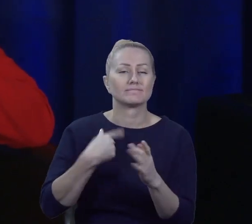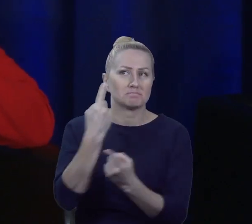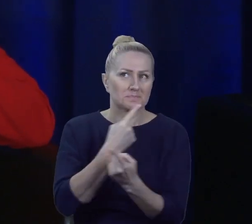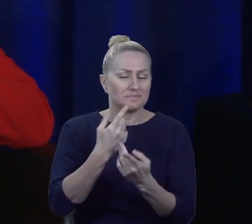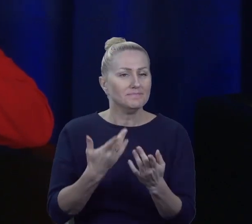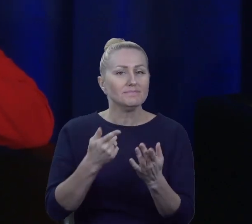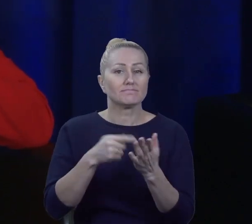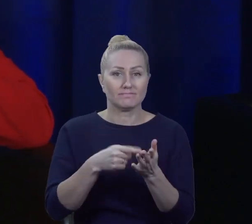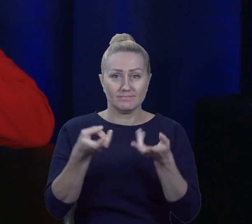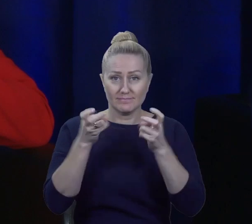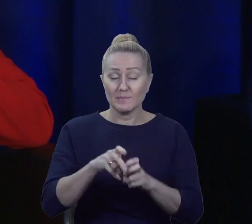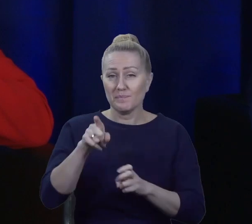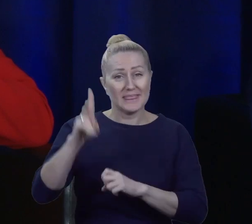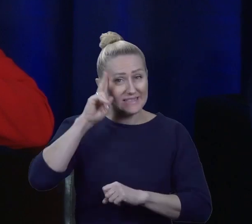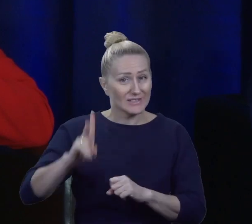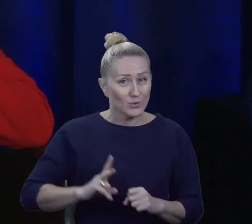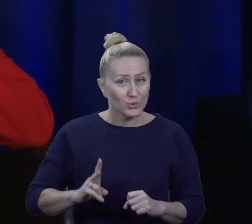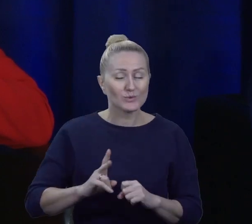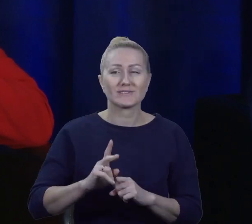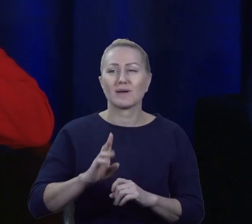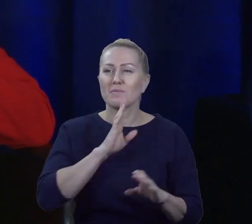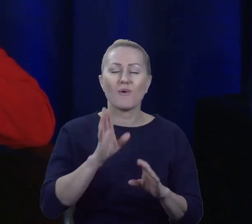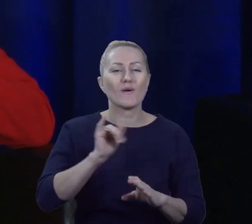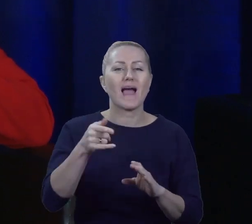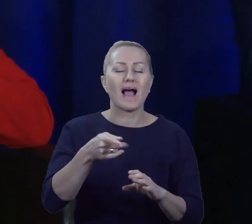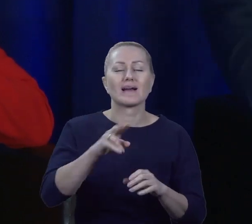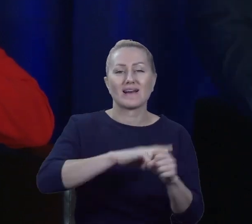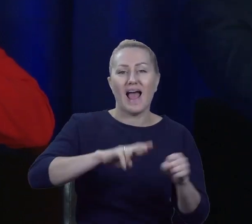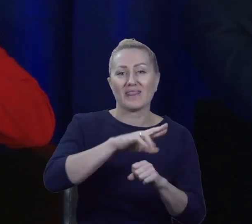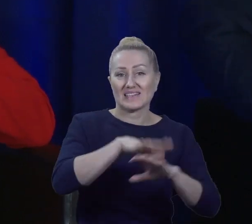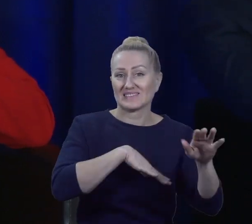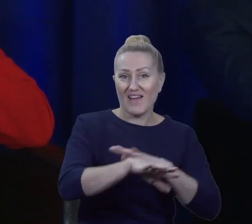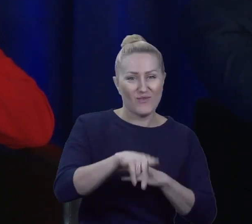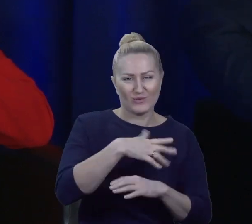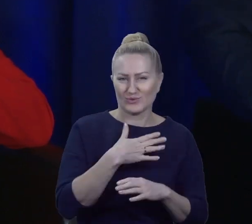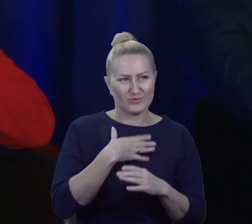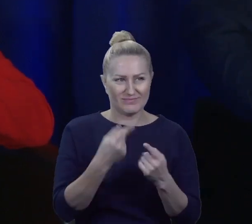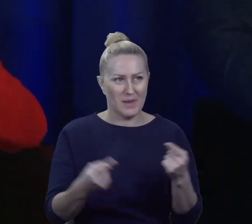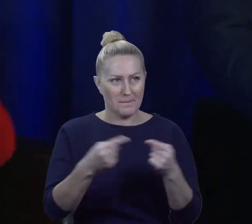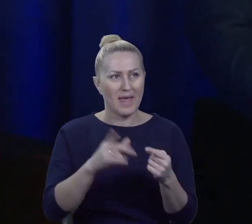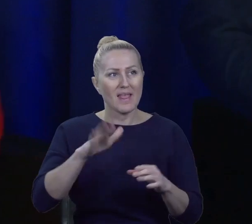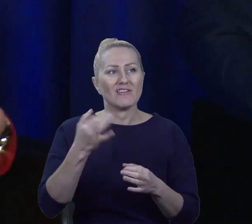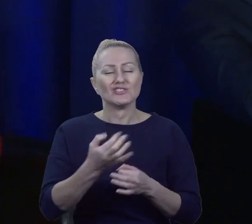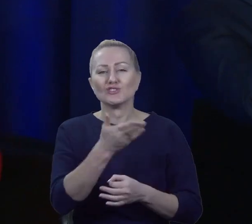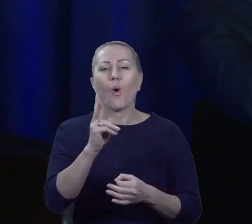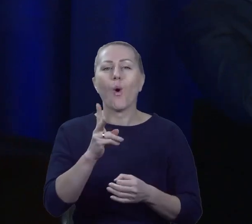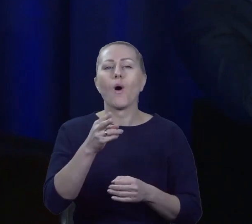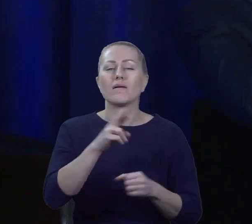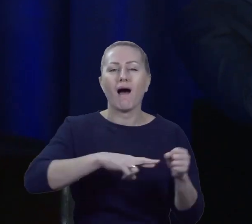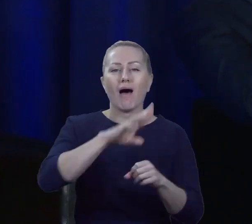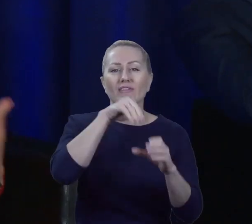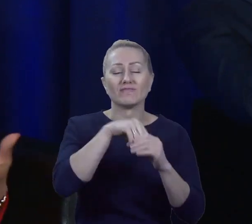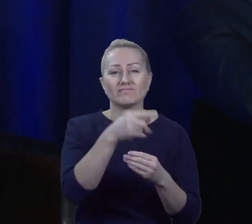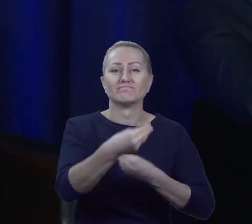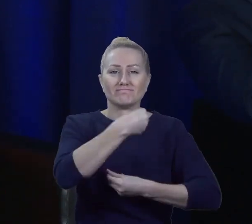stworzenie takiej instytucji potencjalnej jak radny zawodowy nie byłoby dobre. Dzisiaj nawet radni podbierający dietę mają